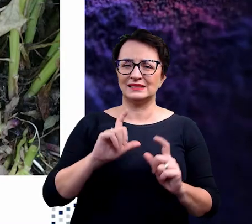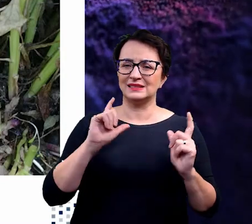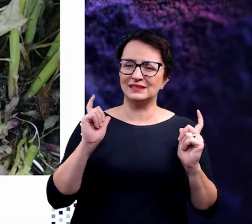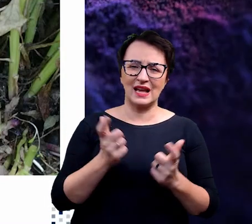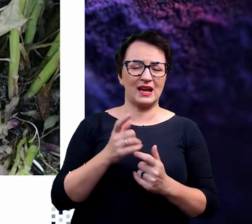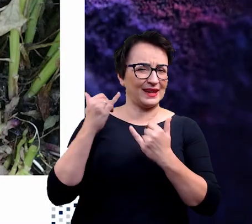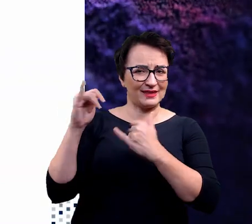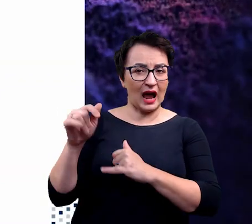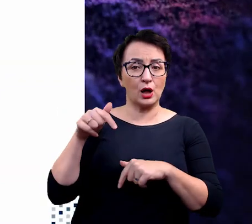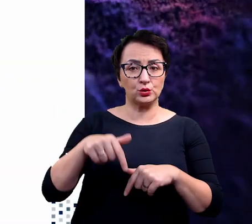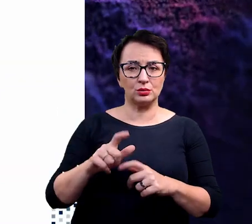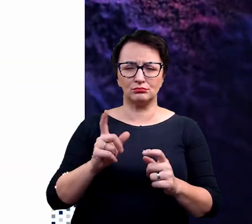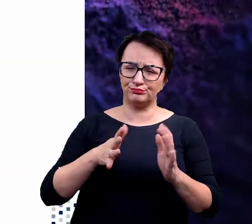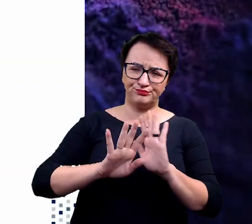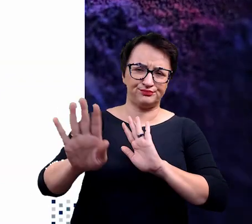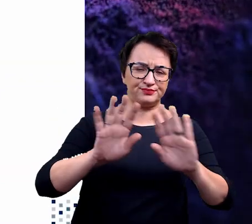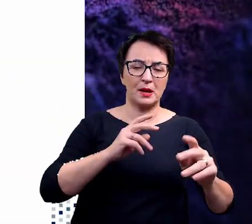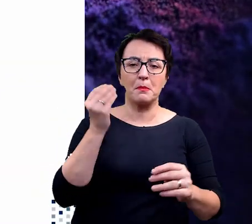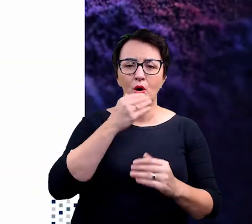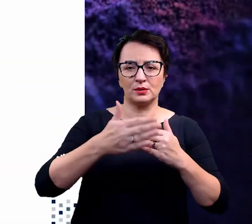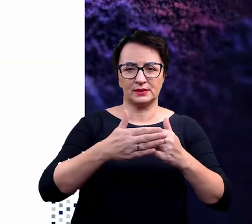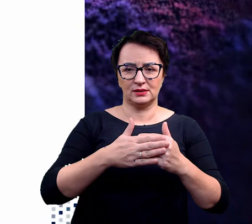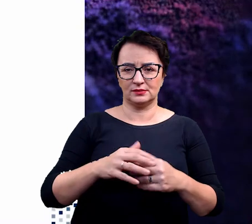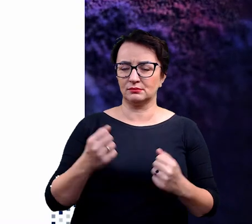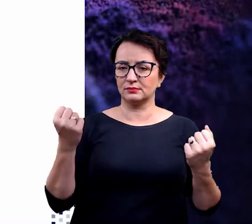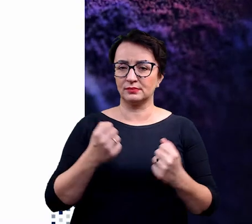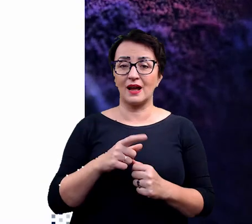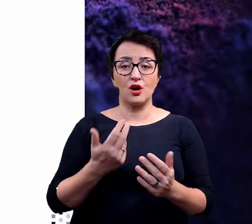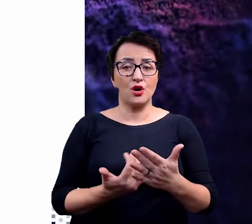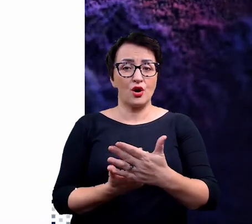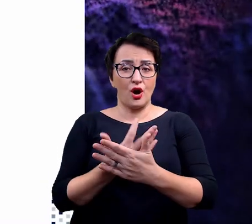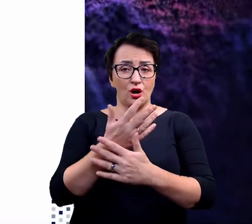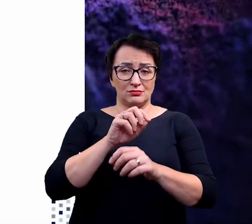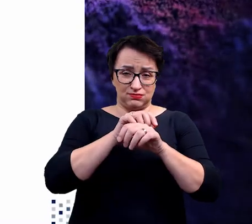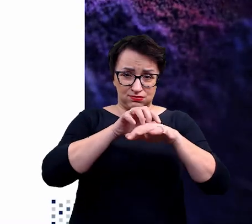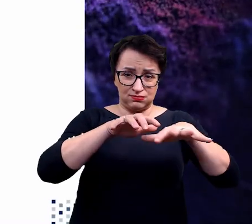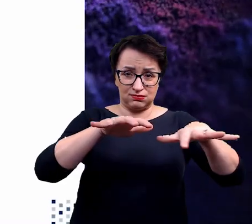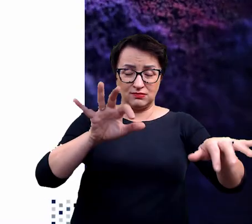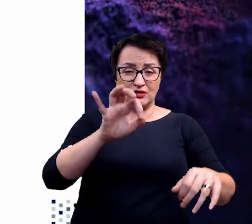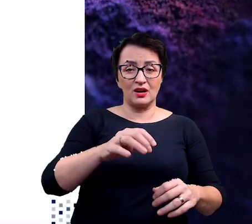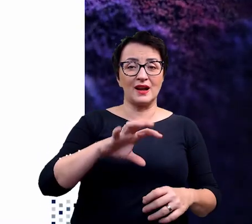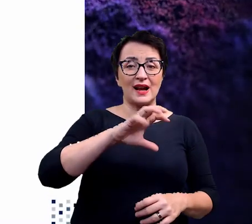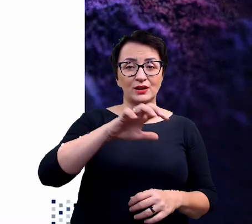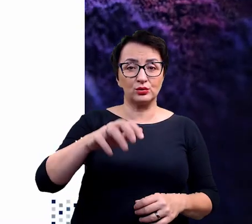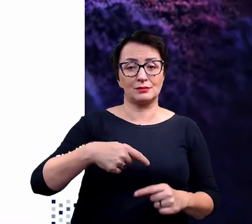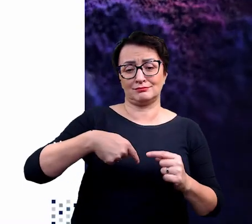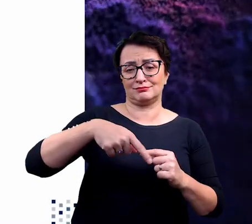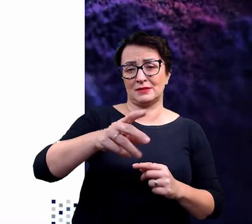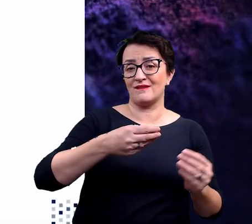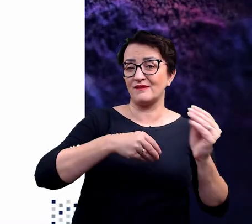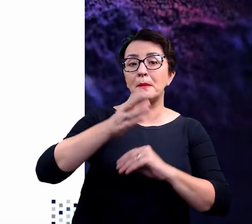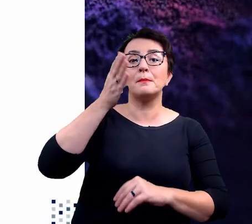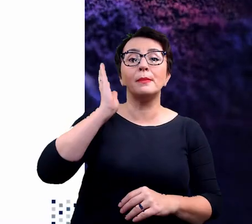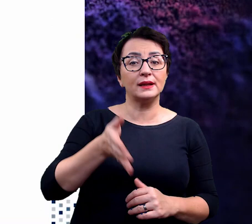inne gatunki wybrzeża morskiego. Krzywa wzrostu populacji tego gatunku na Isadie wyraźnie sugeruje, że najlepsze lata dopiero są przed nim.